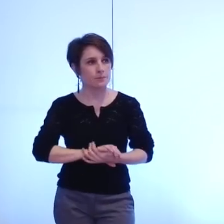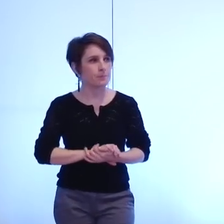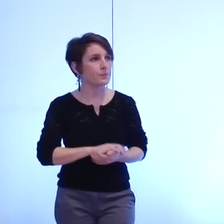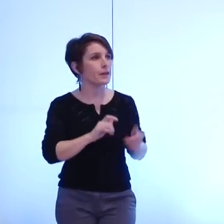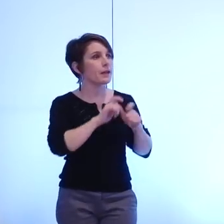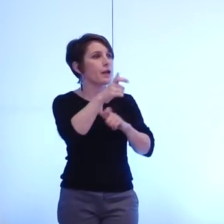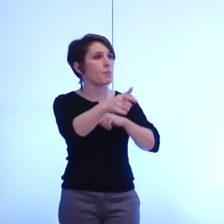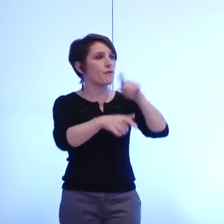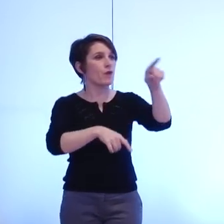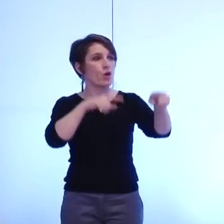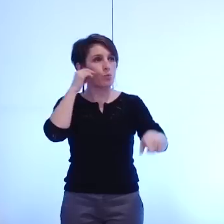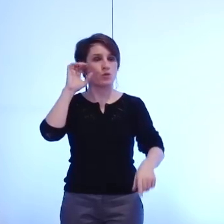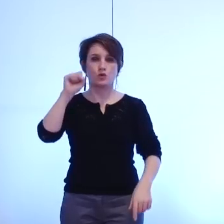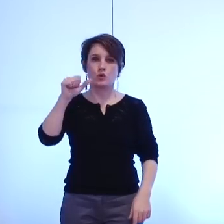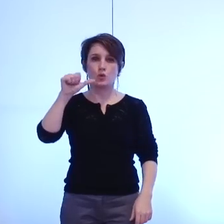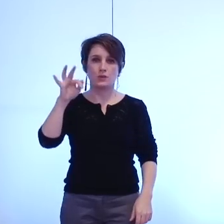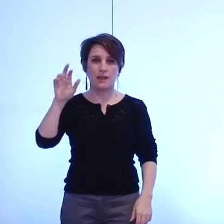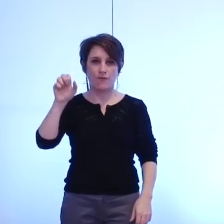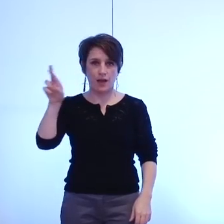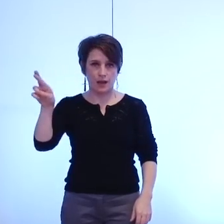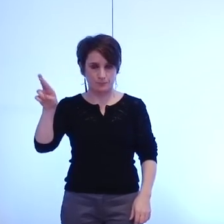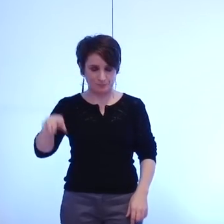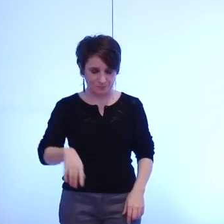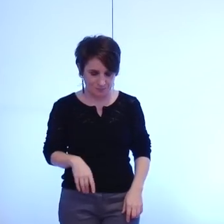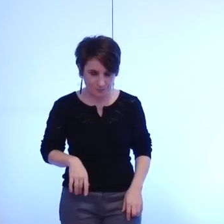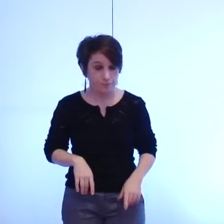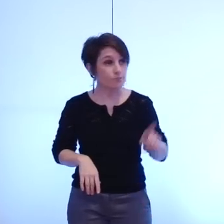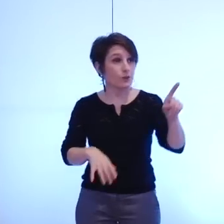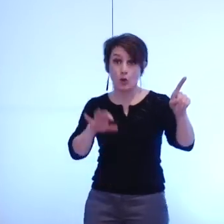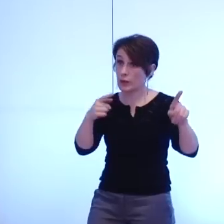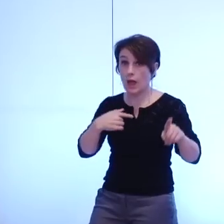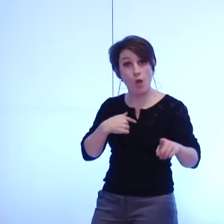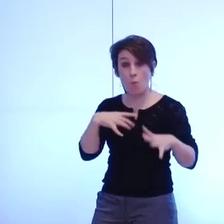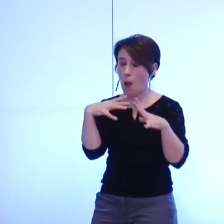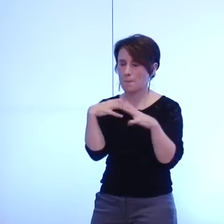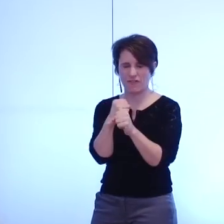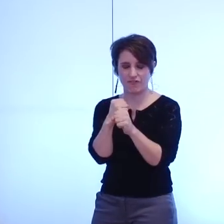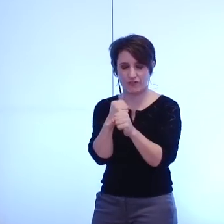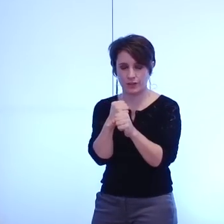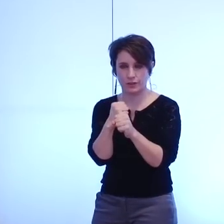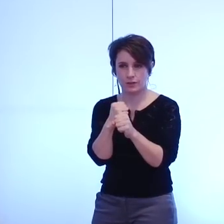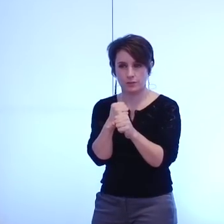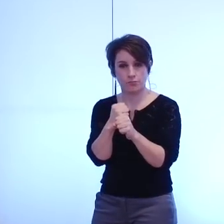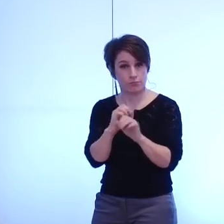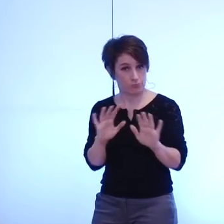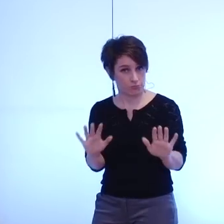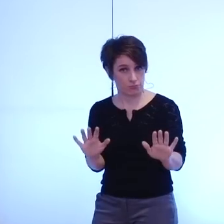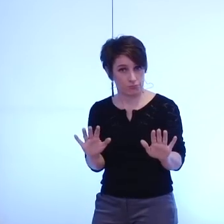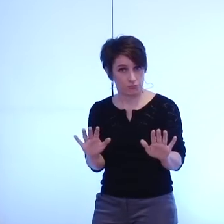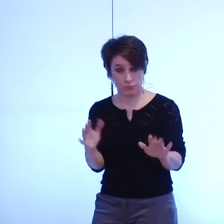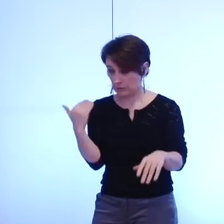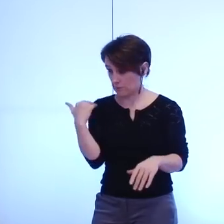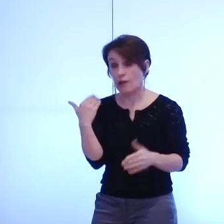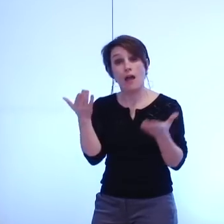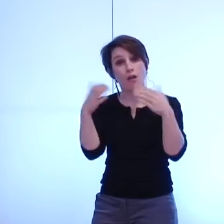monsieur Safar oui alors moi je vais être vraiment très bref là on est quand même dans la mise en oeuvre d'ailleurs on en a parlé en